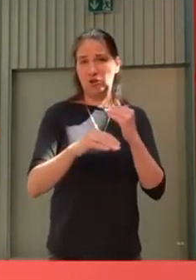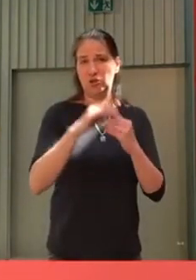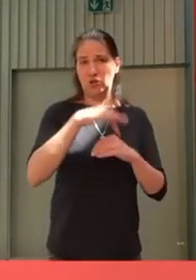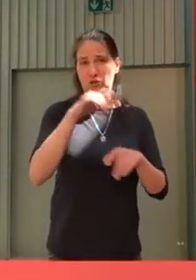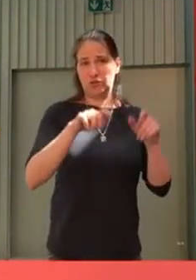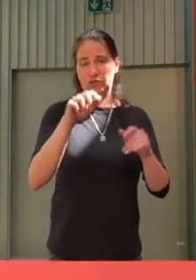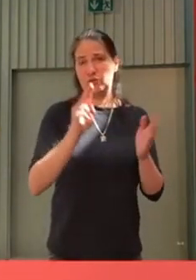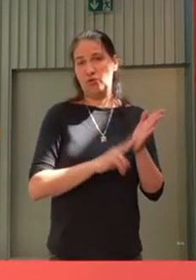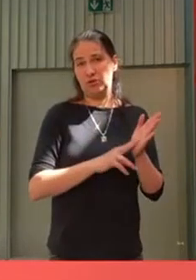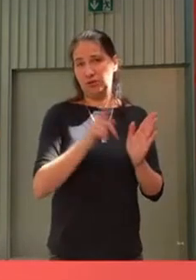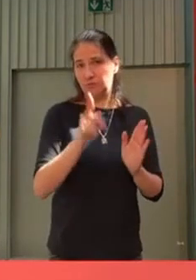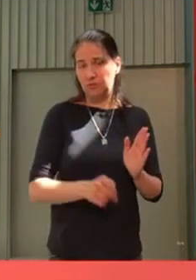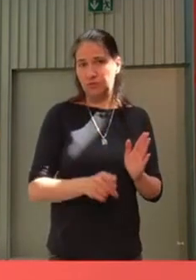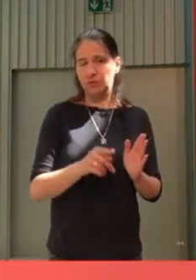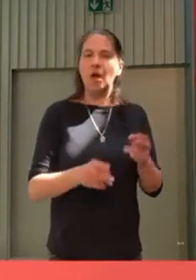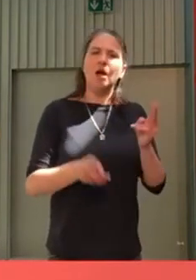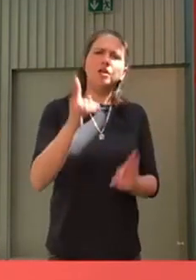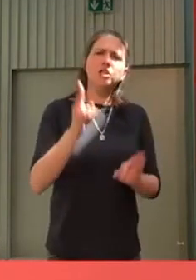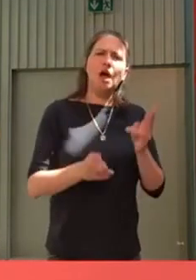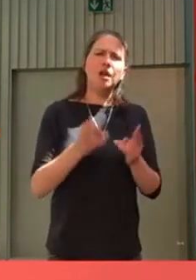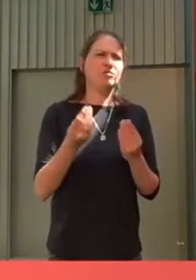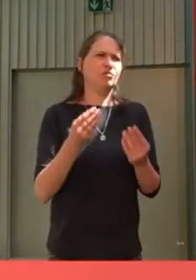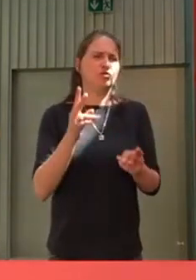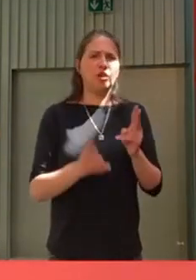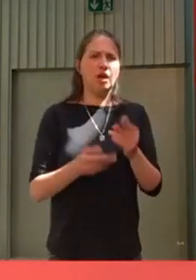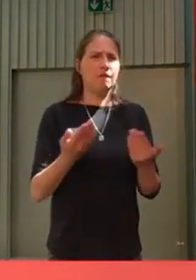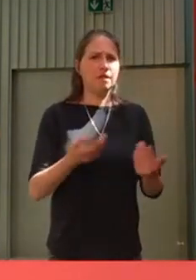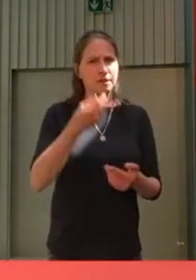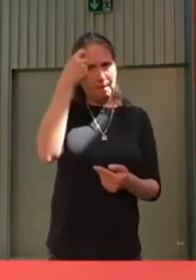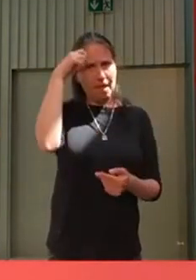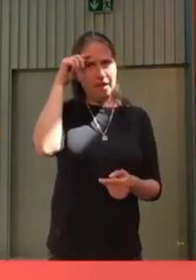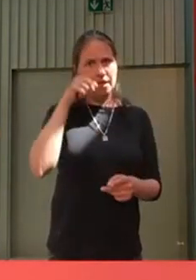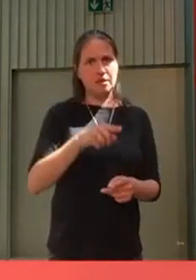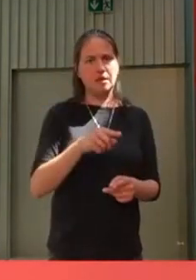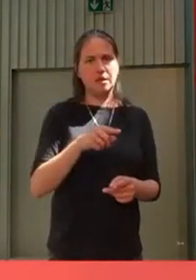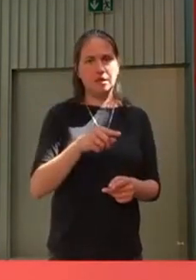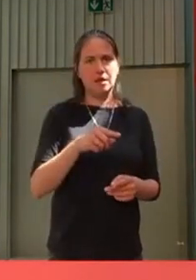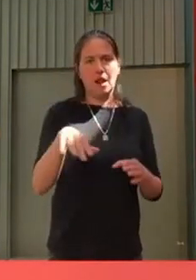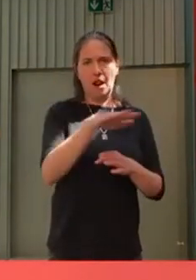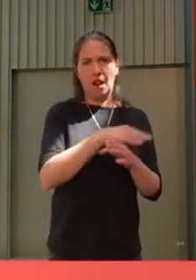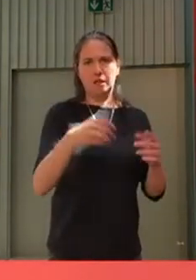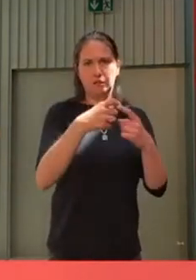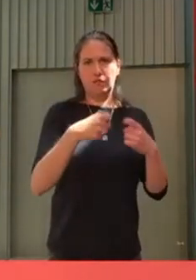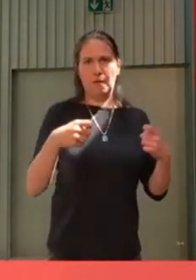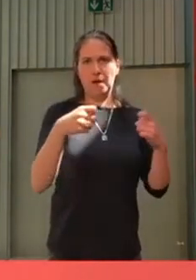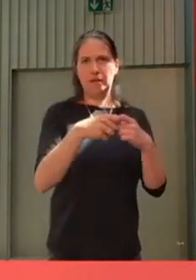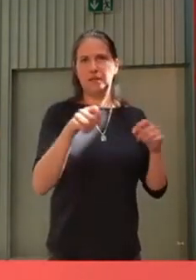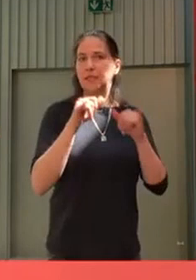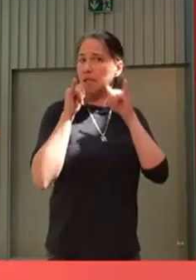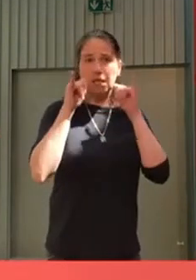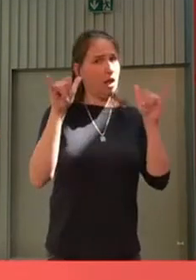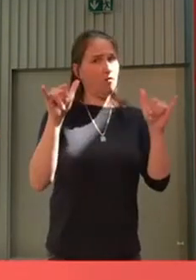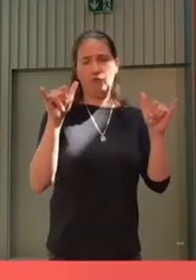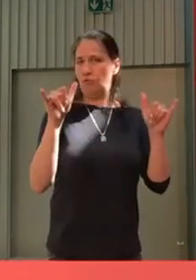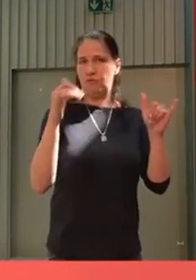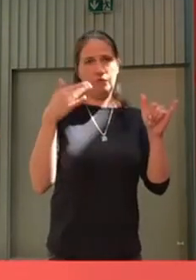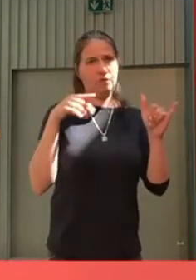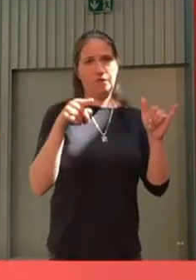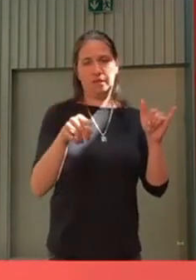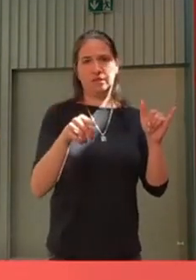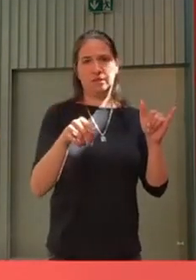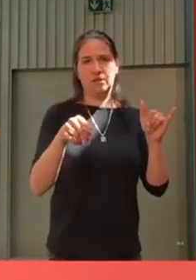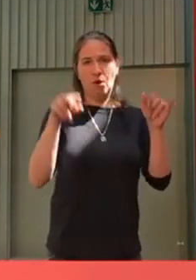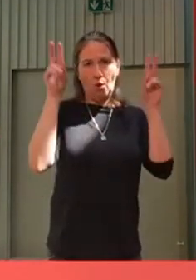Was ich schade finde, dass die Berliner Landesverband nicht aufgerufen hat zum